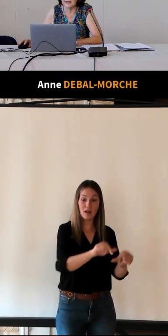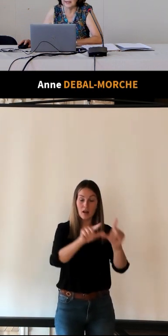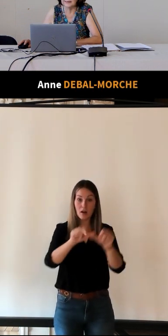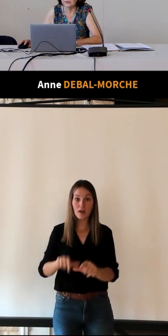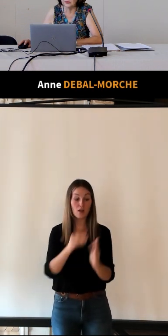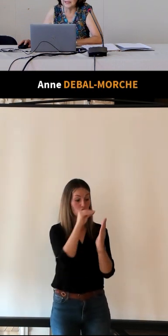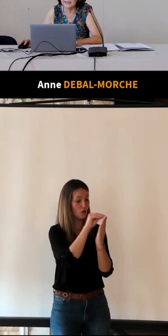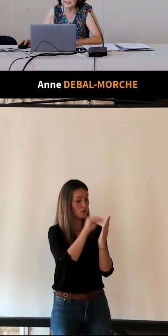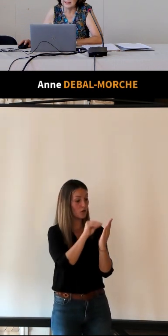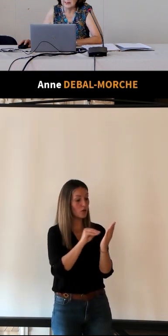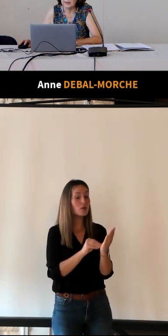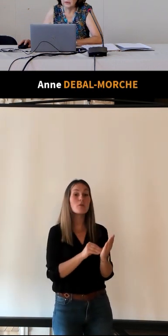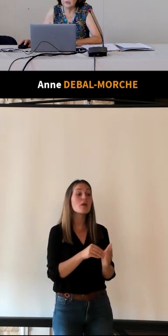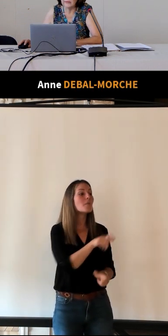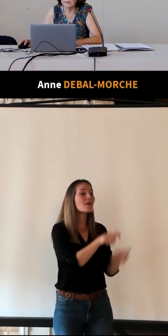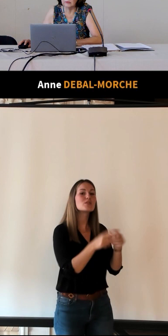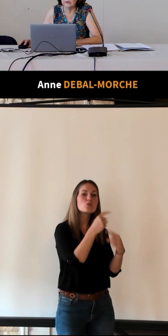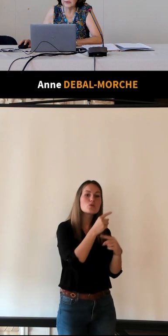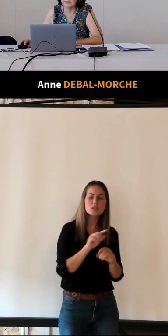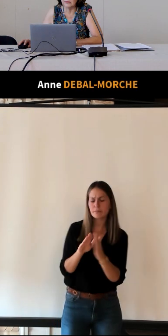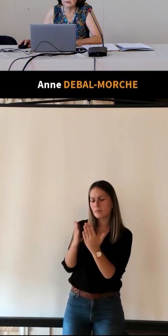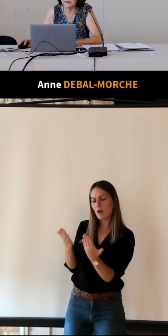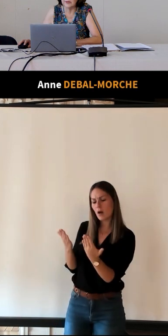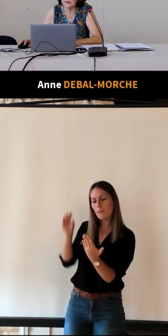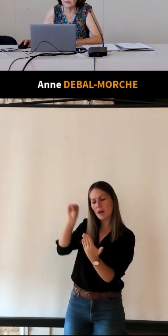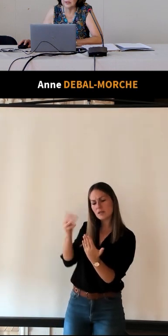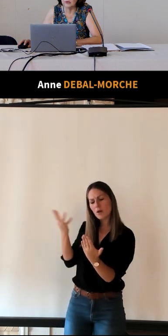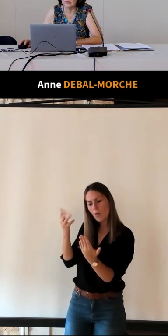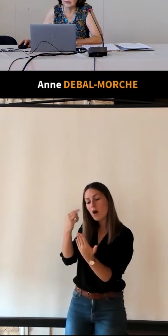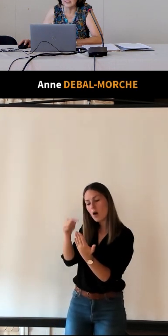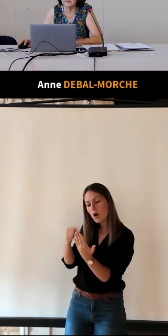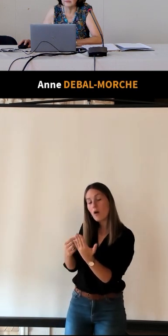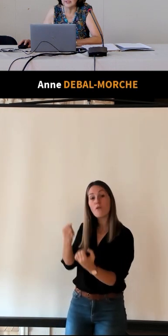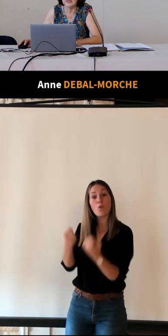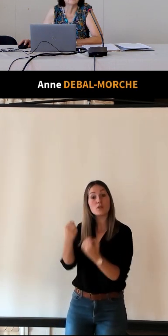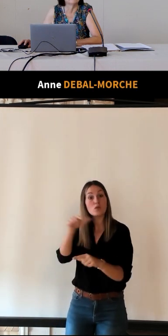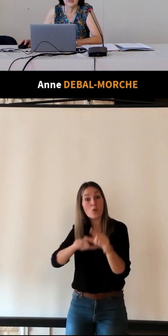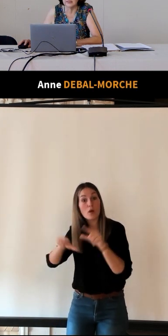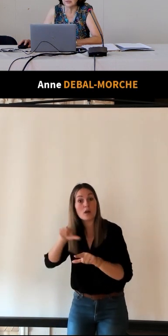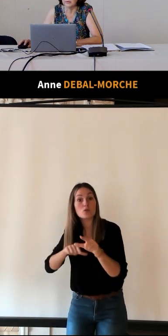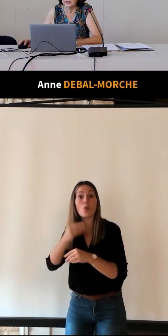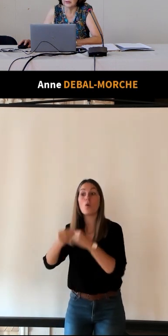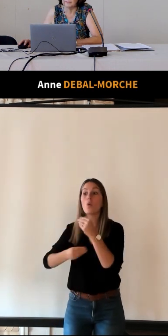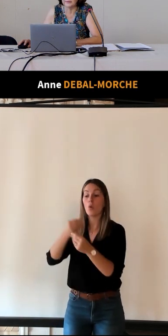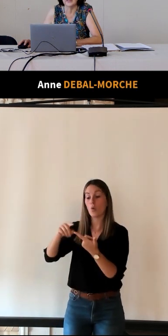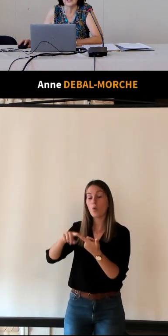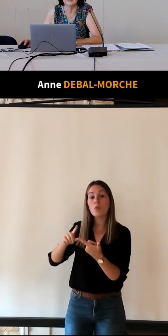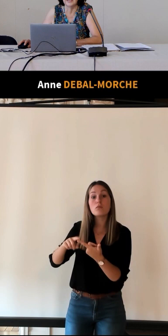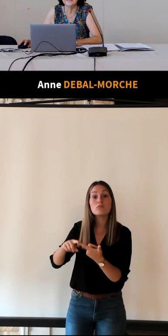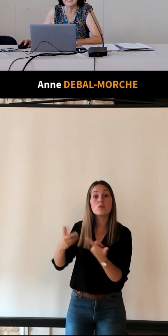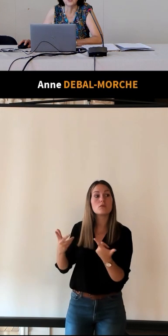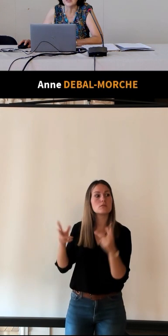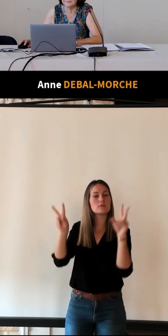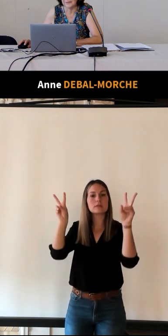à des touristes. Nous avons notamment une location de voiture et là, vous voyez English spoken in